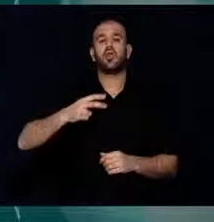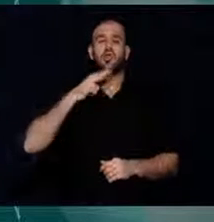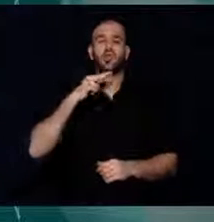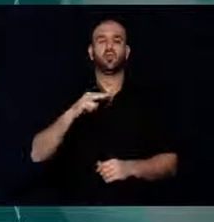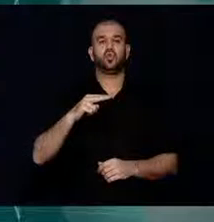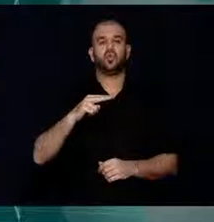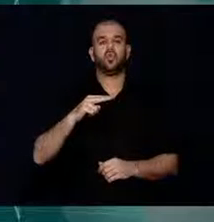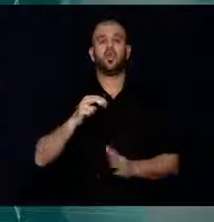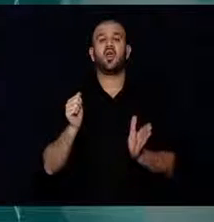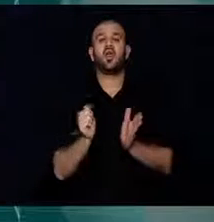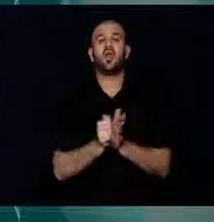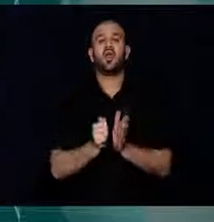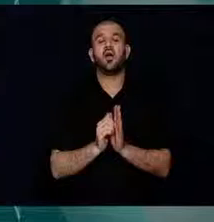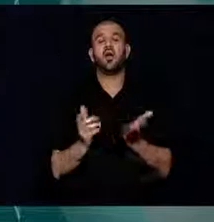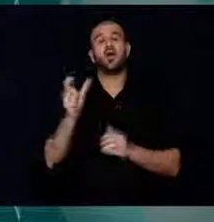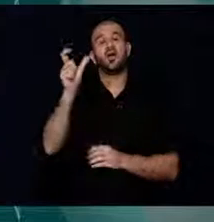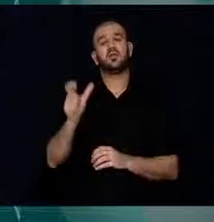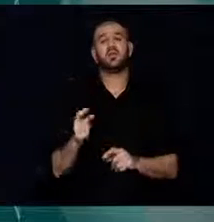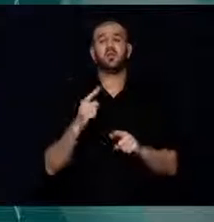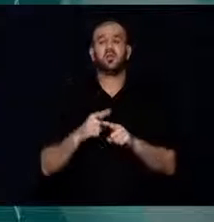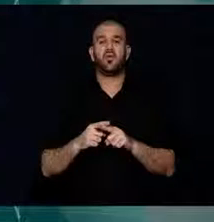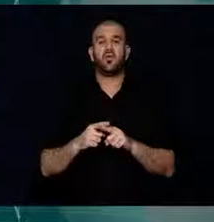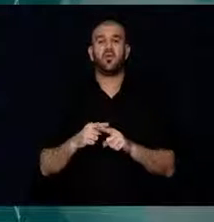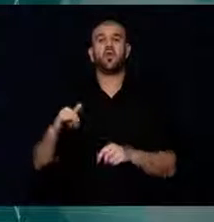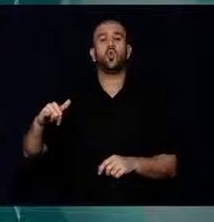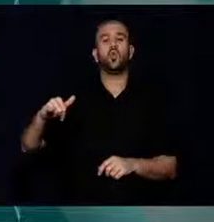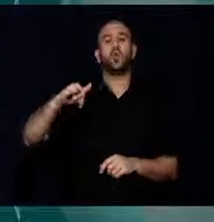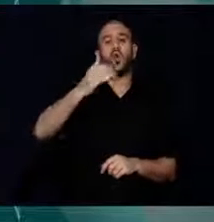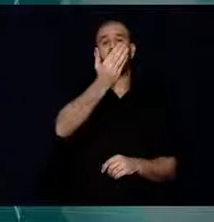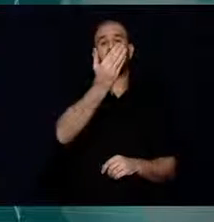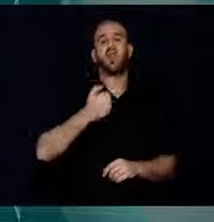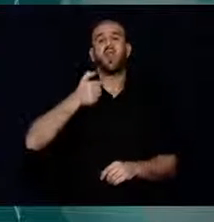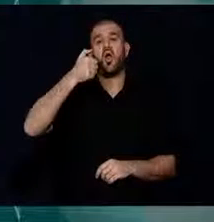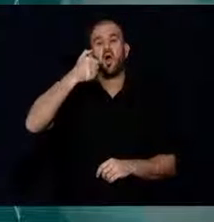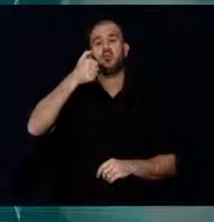Gençlik Federasyonu Genel Başkanları konuştu.